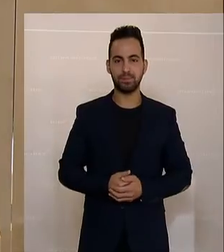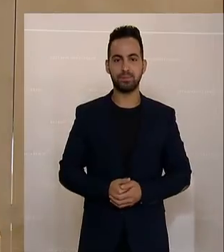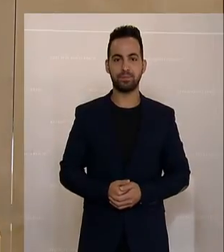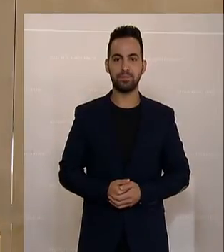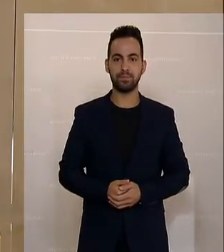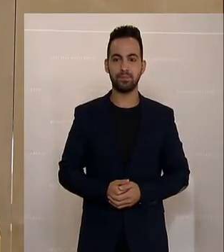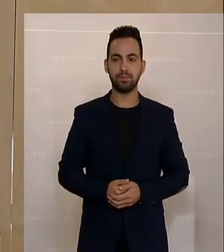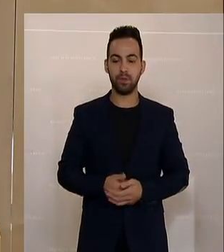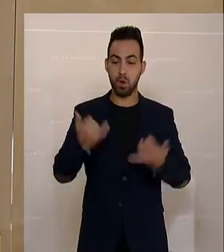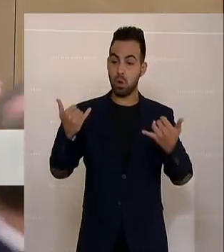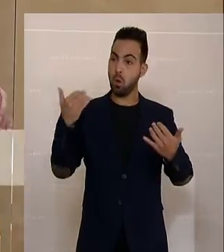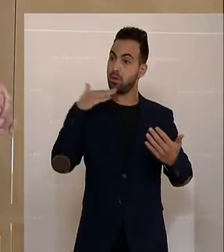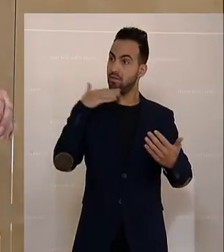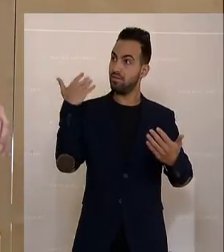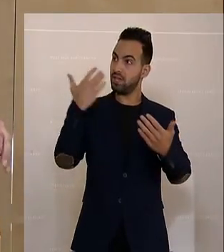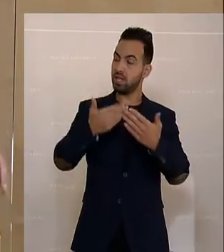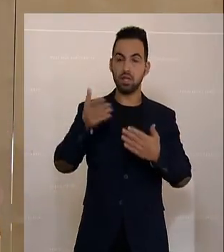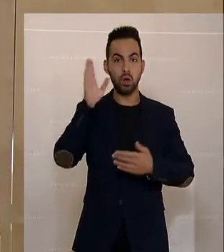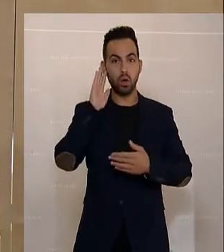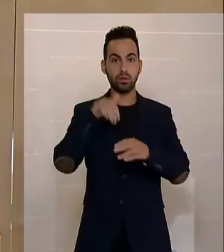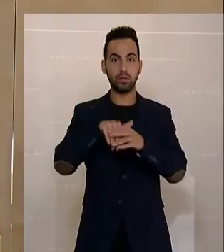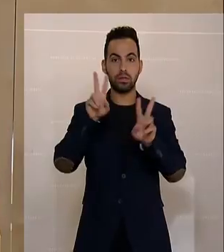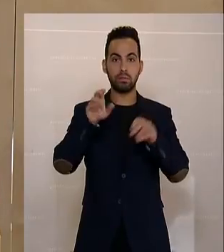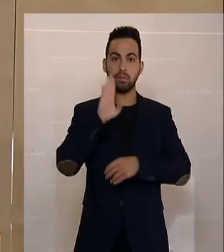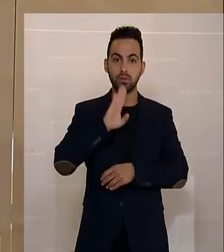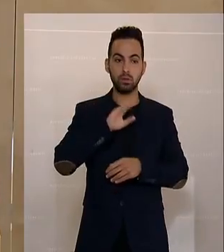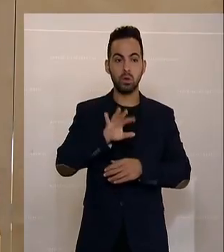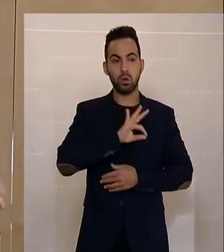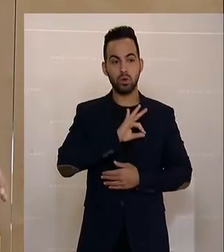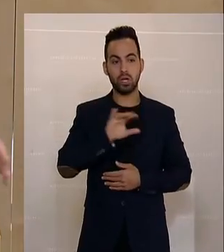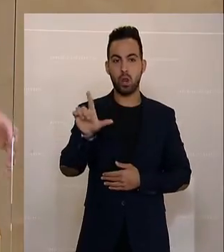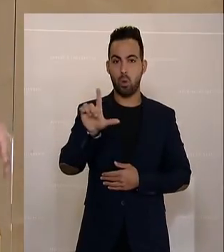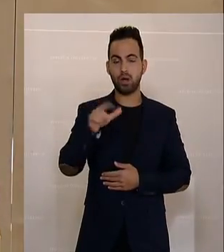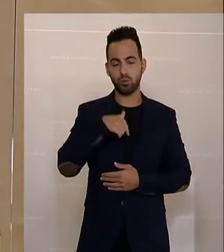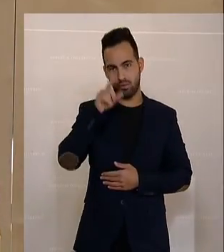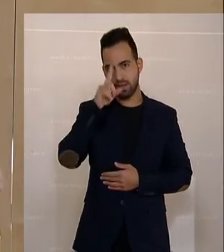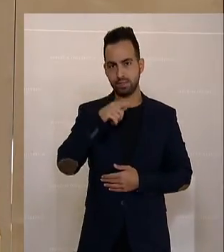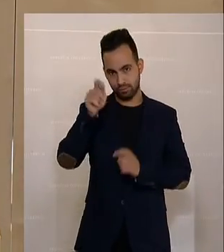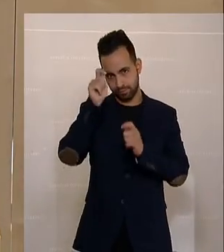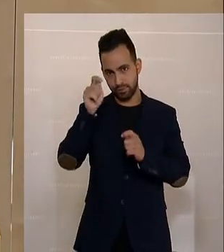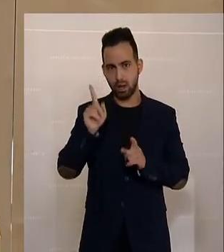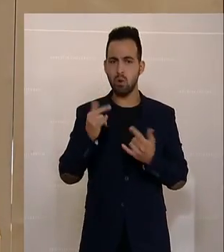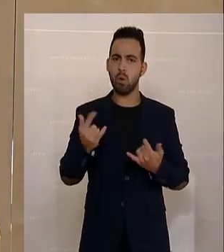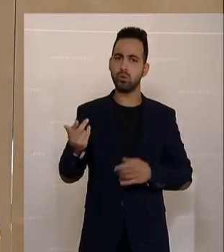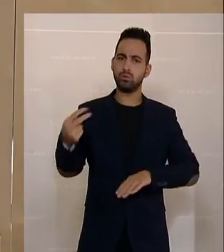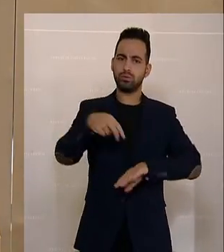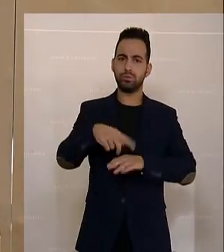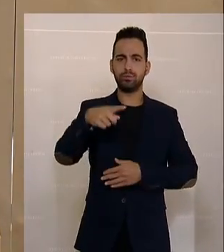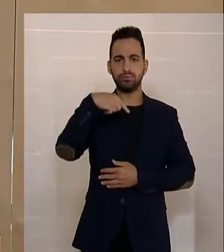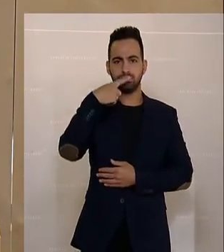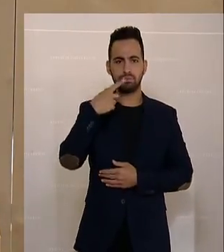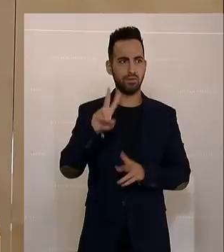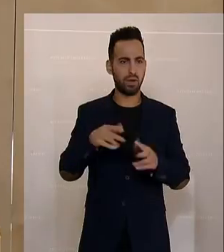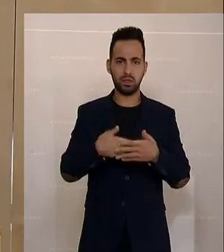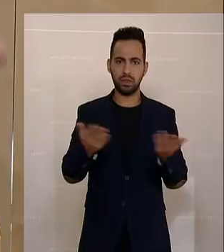Wir haben viel heute schon über die Pensionen gehört und Kollege Loacker, du weißt, ich schätze dich, aber was du heig gesagt hast, versteht wirklich